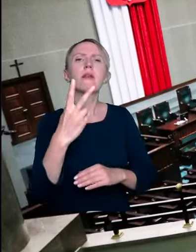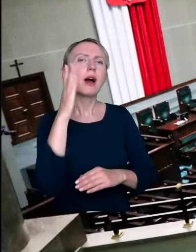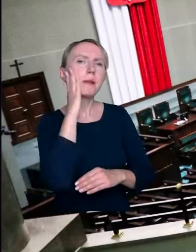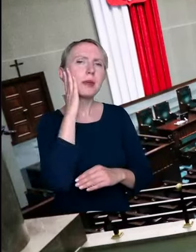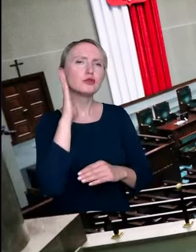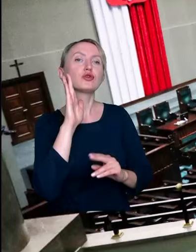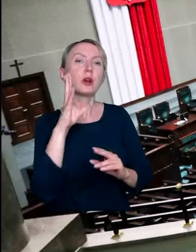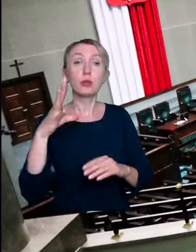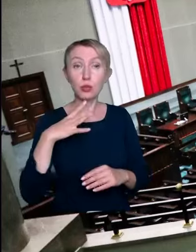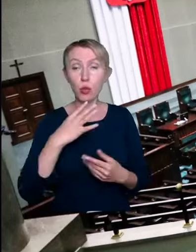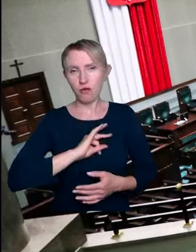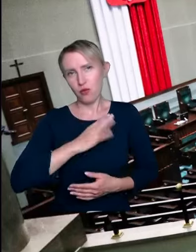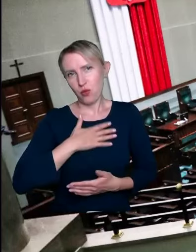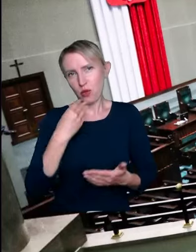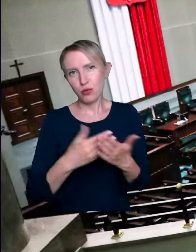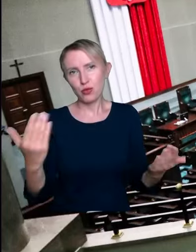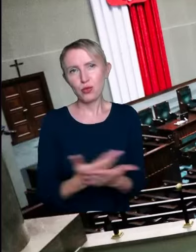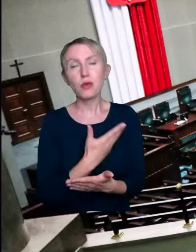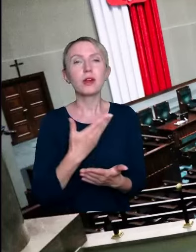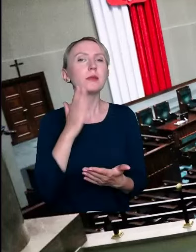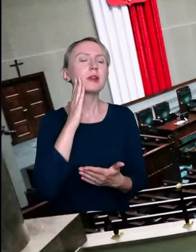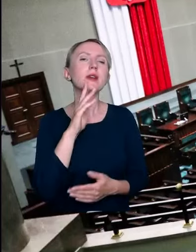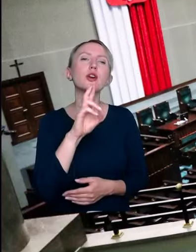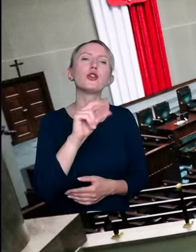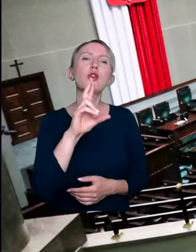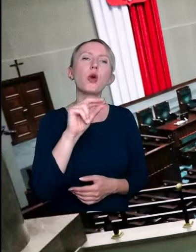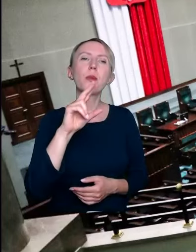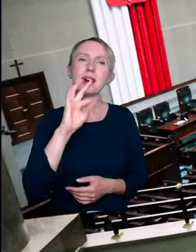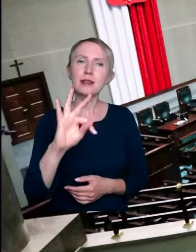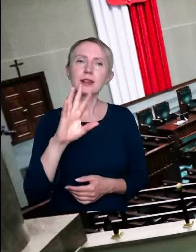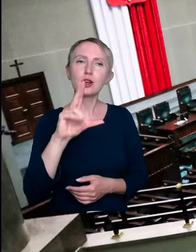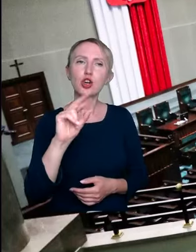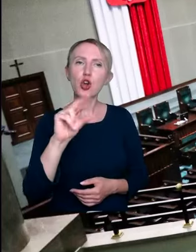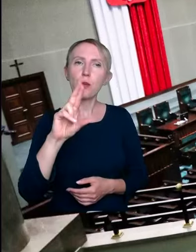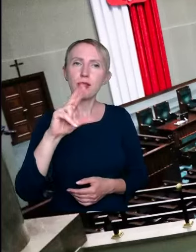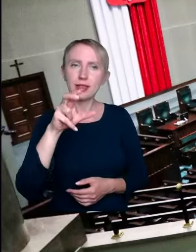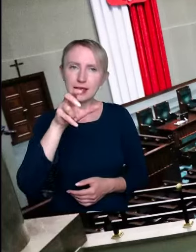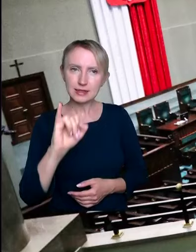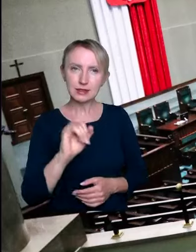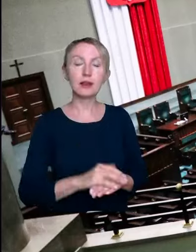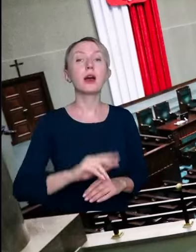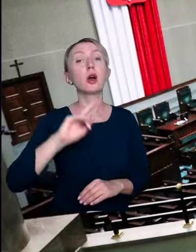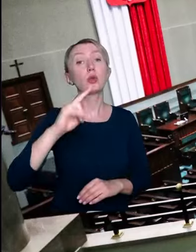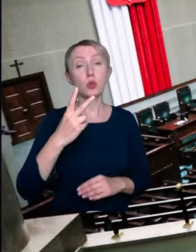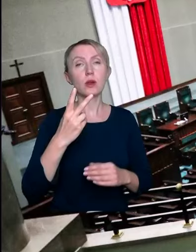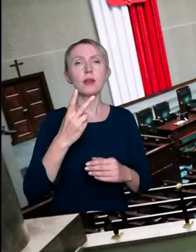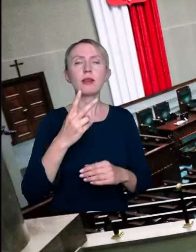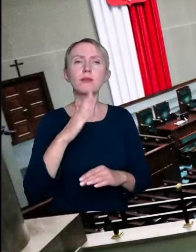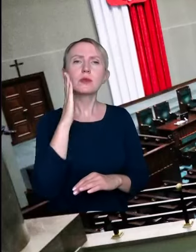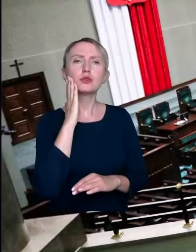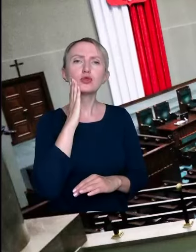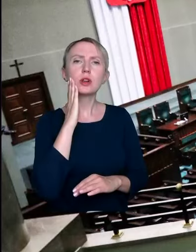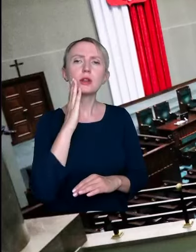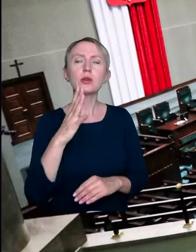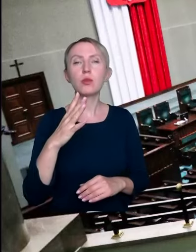został właścicielem nowych mieszkań Robert Kropiwnicki, z drugiej strony jedno miało rzekomo być, jak pisze w jednym ze swoich